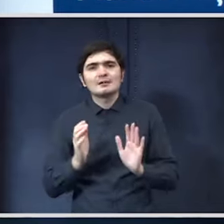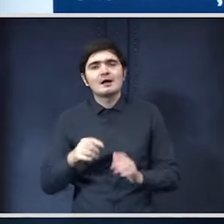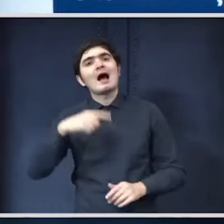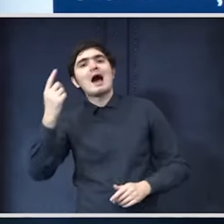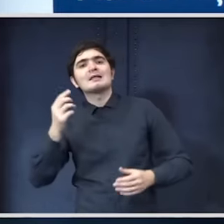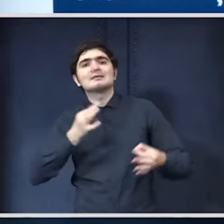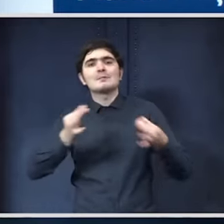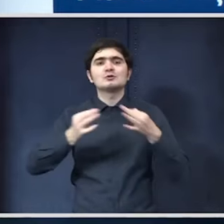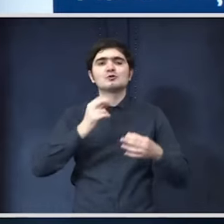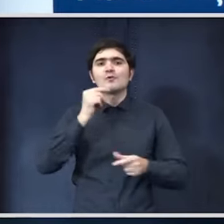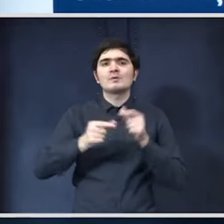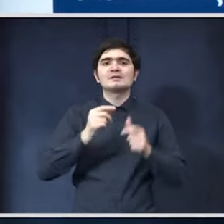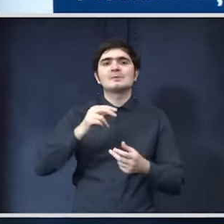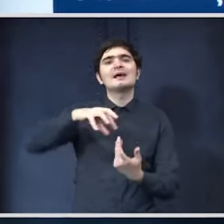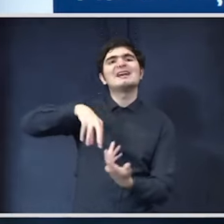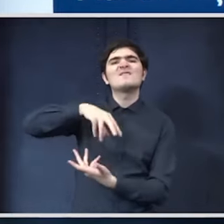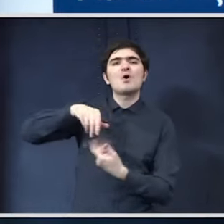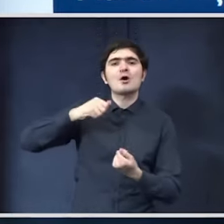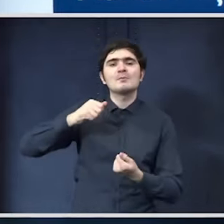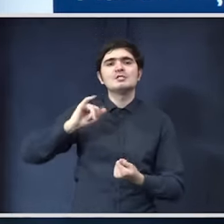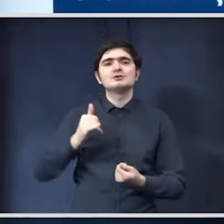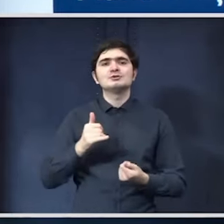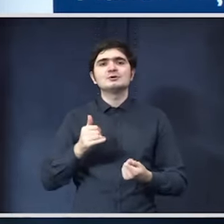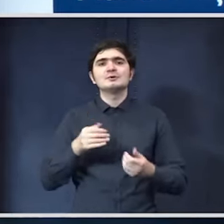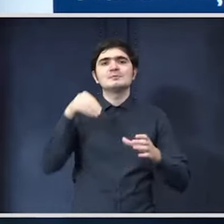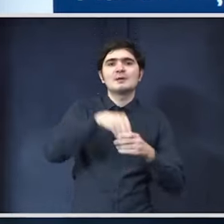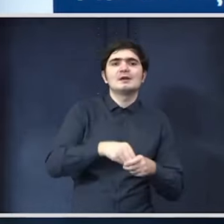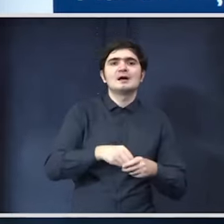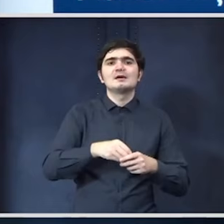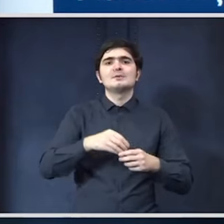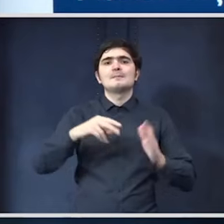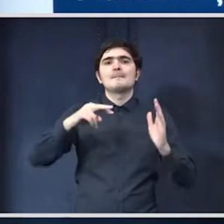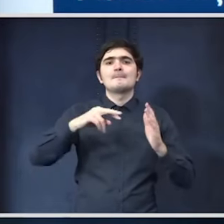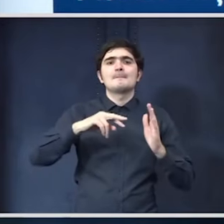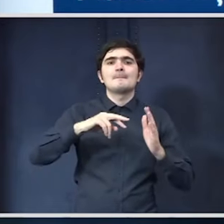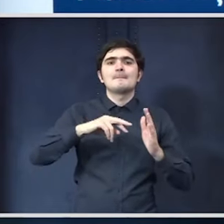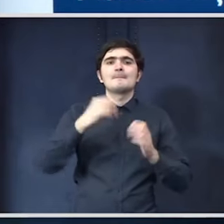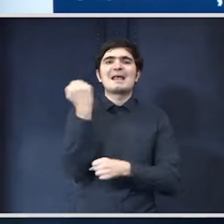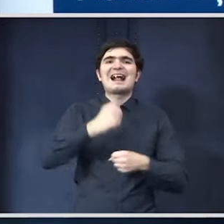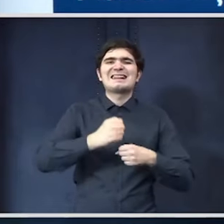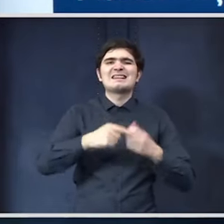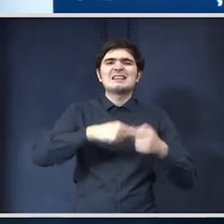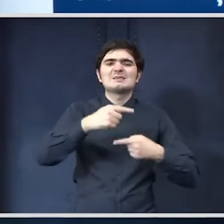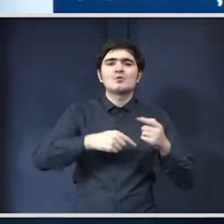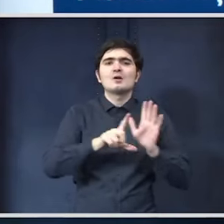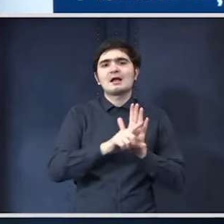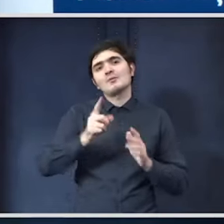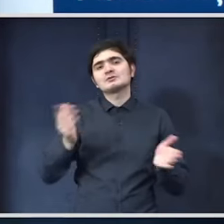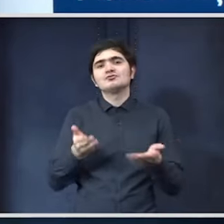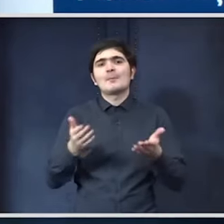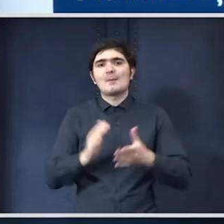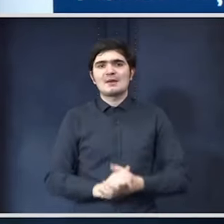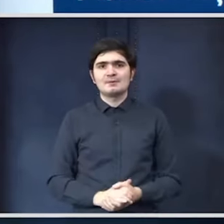care sunt de reformă ca atare și de implementare prin mecanismul legal fără să fie un proiect deci astea pot să înceapă foarte foarte rapid ca să